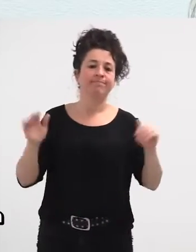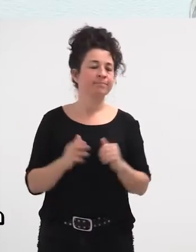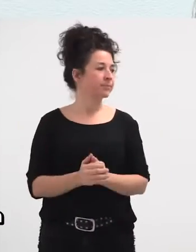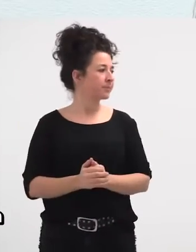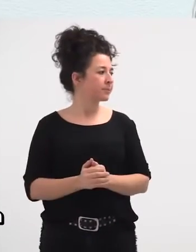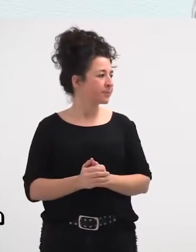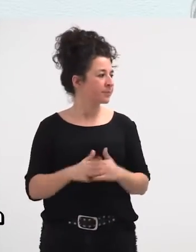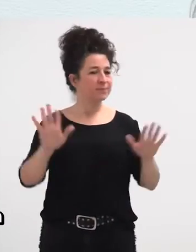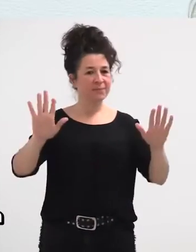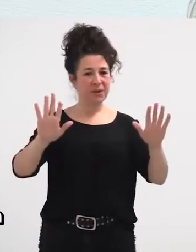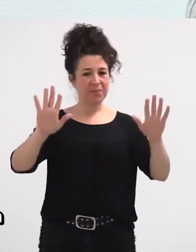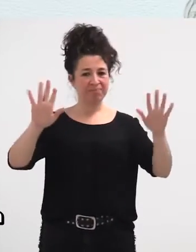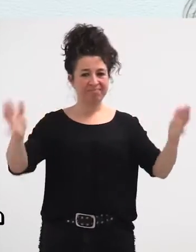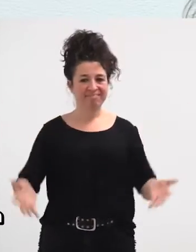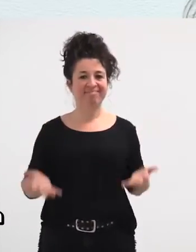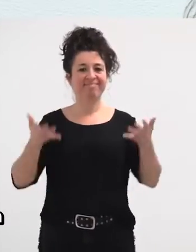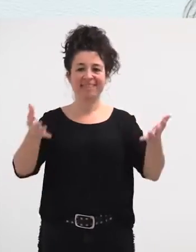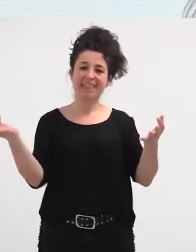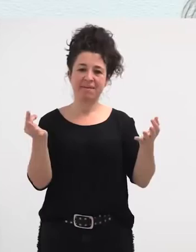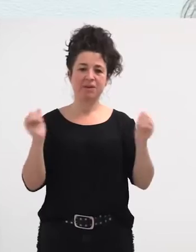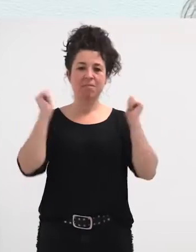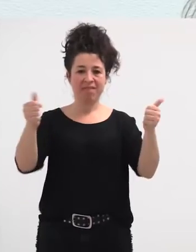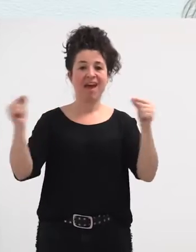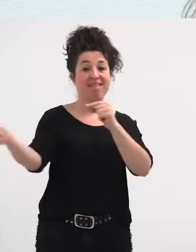gutxien ez, hori buruz ez da bai datzen, asibarko ginake.